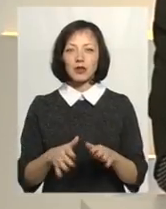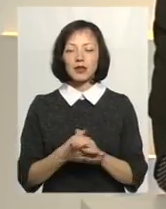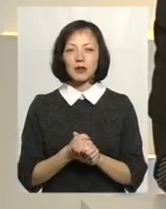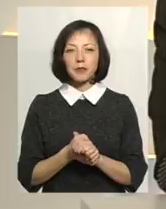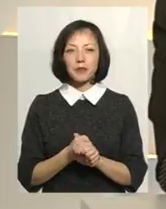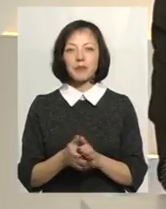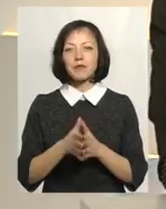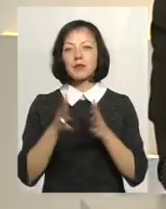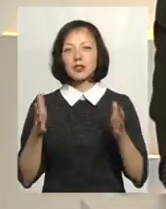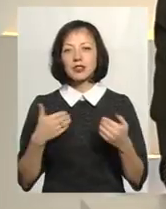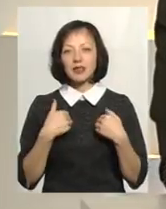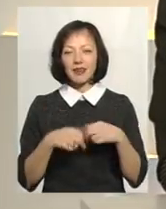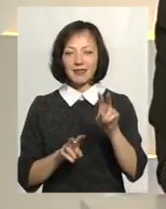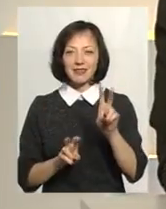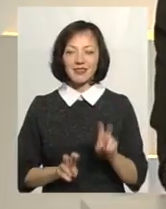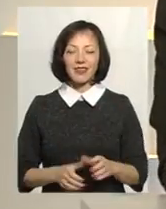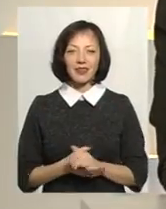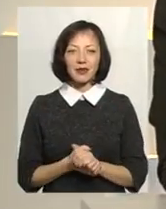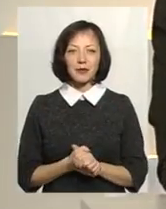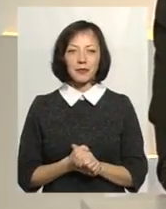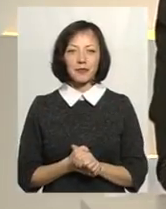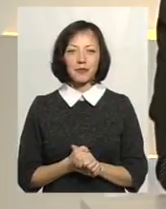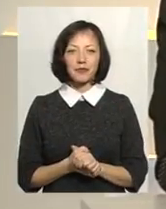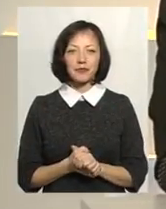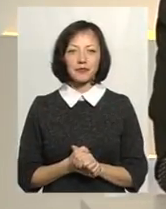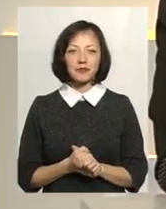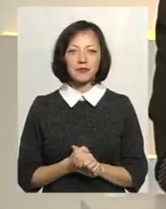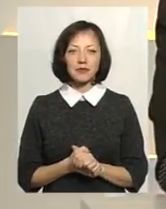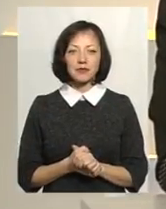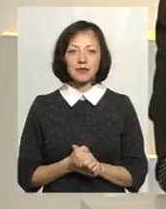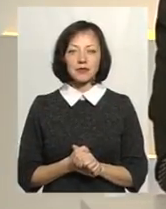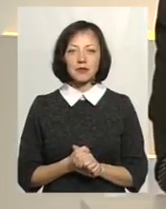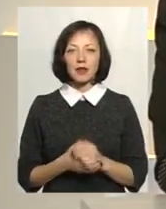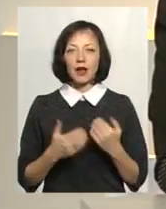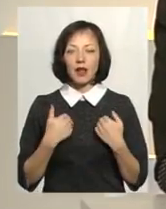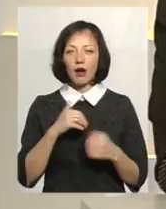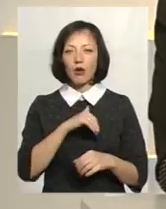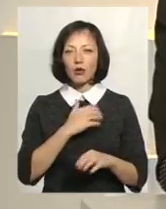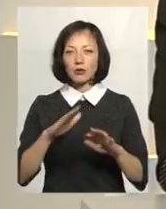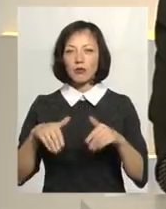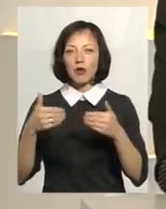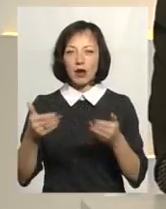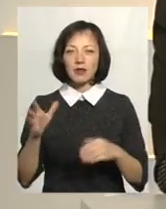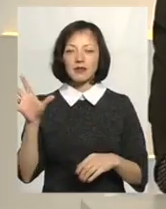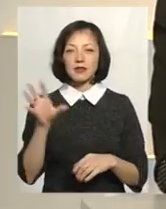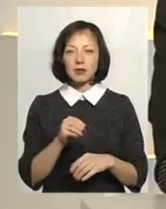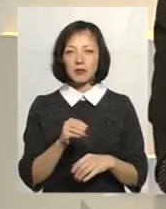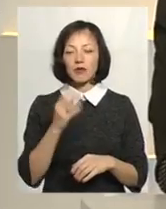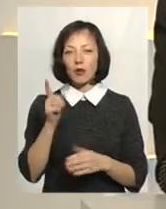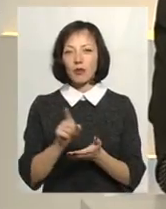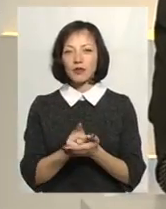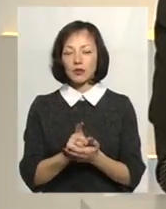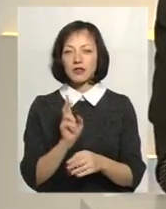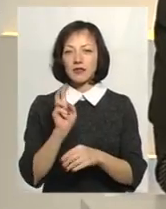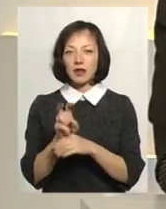Набагато більше, ніж я назвала. Бачите. Так, ще хтось хоче. А я хочу порадити усім, хто нас зараз дивиться, щоб ви обов